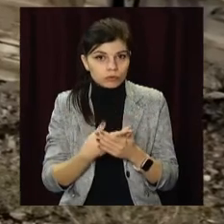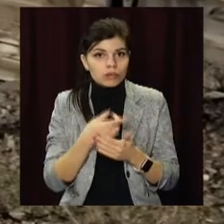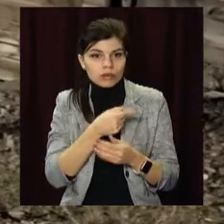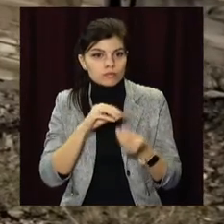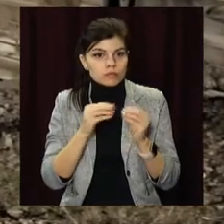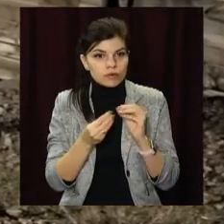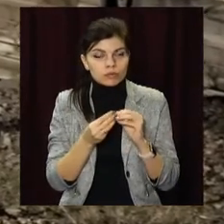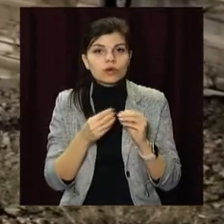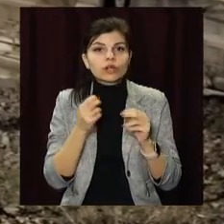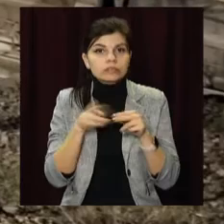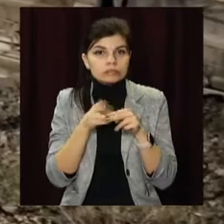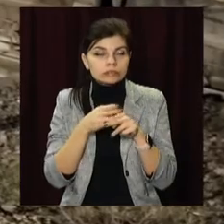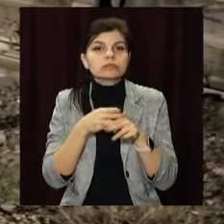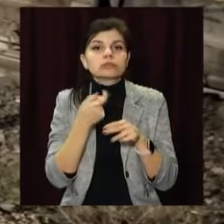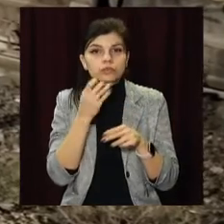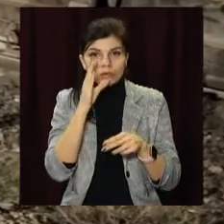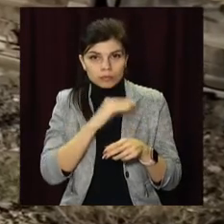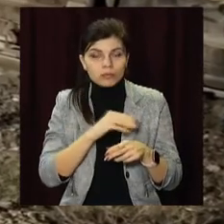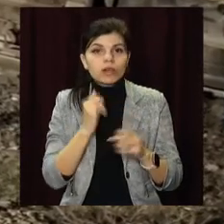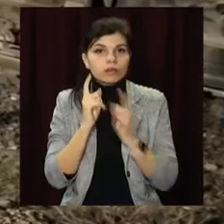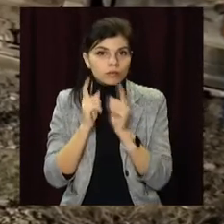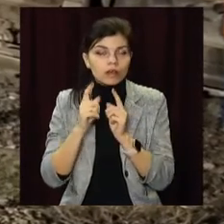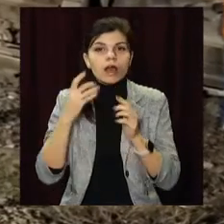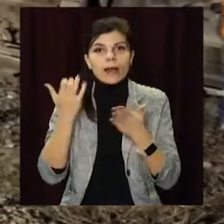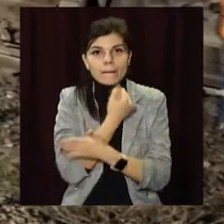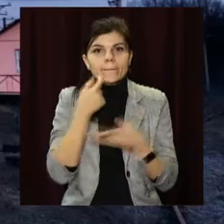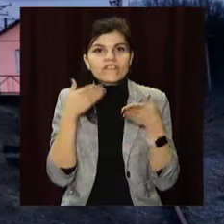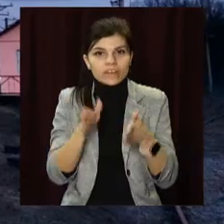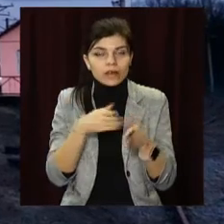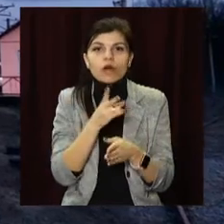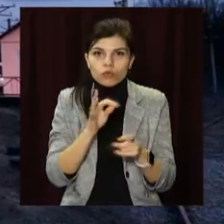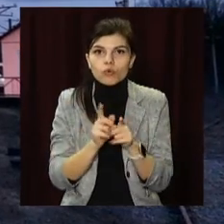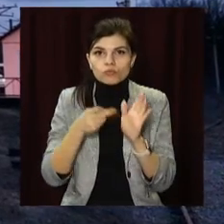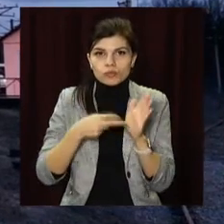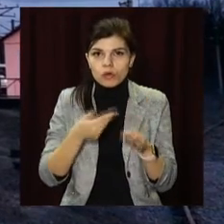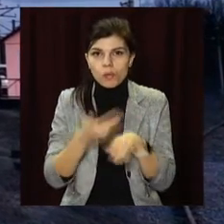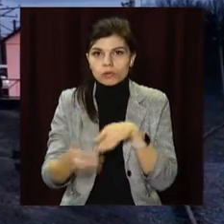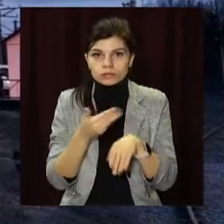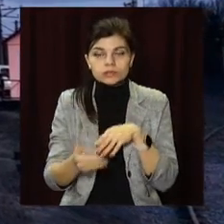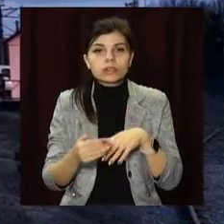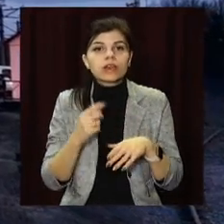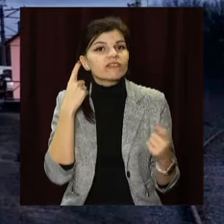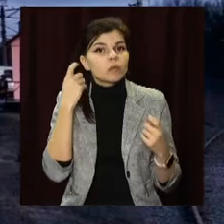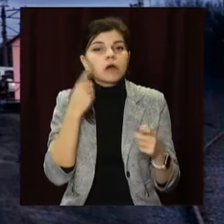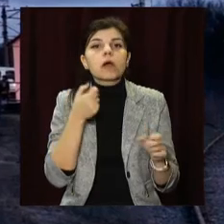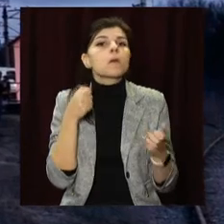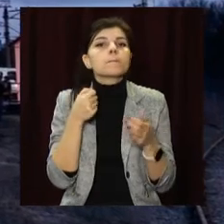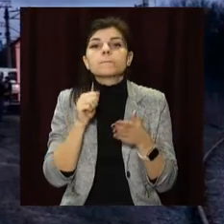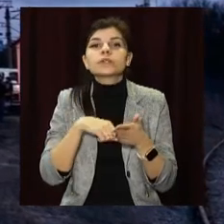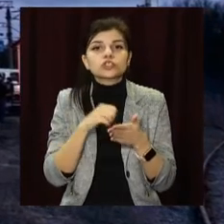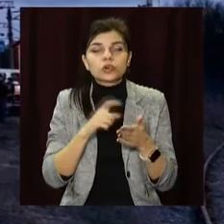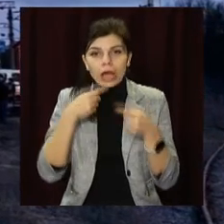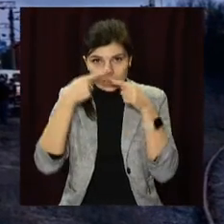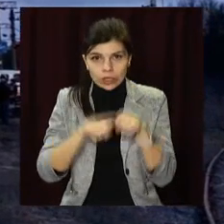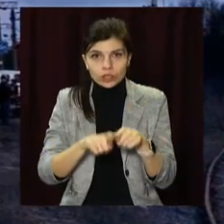колії подали частково і налагодили реверсивний рух. Але потяги й досі запізнюються. За попередню інформацію, аварію спричинила технічна